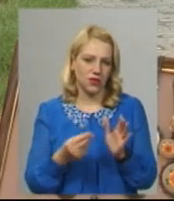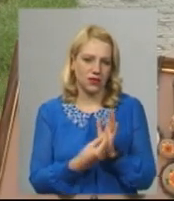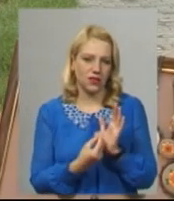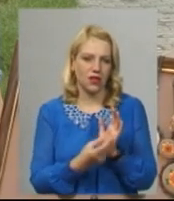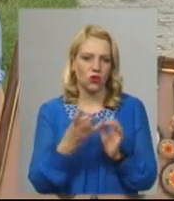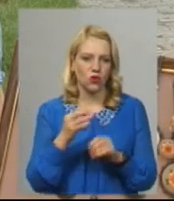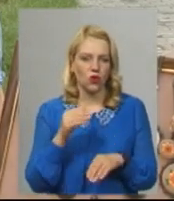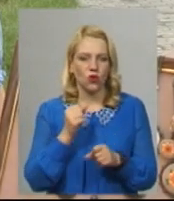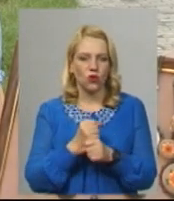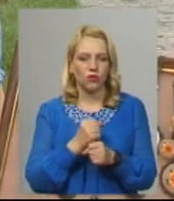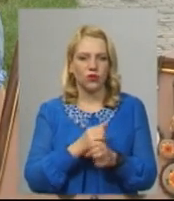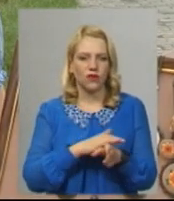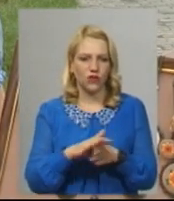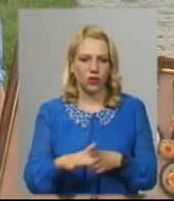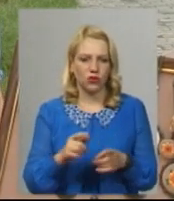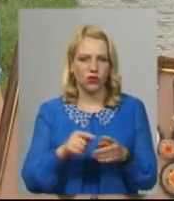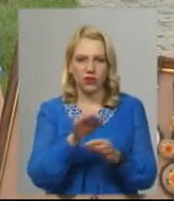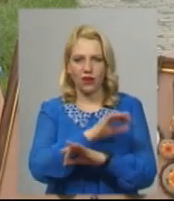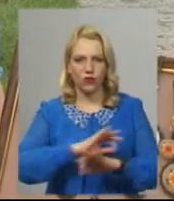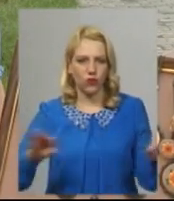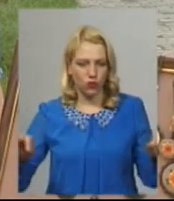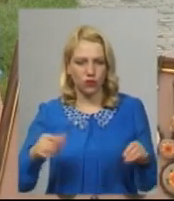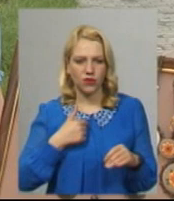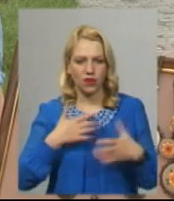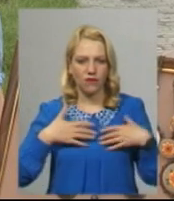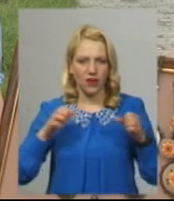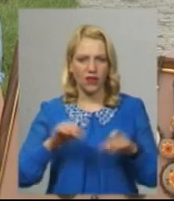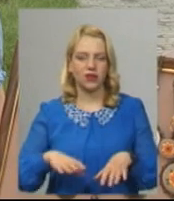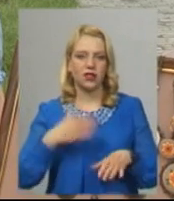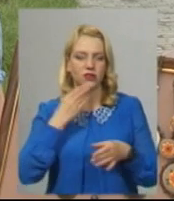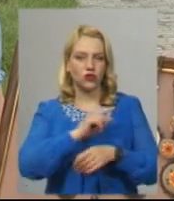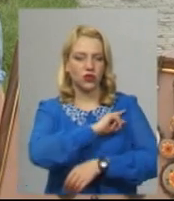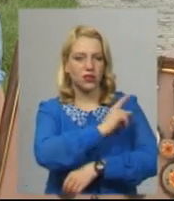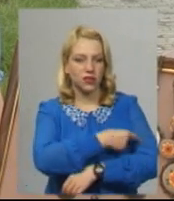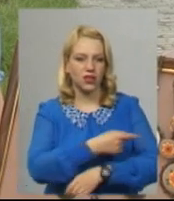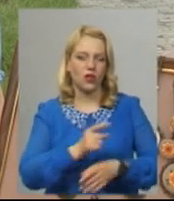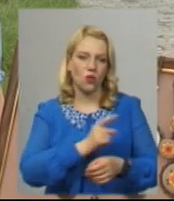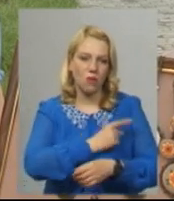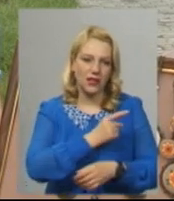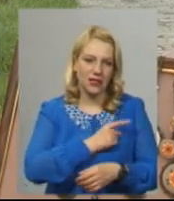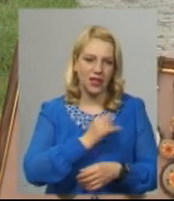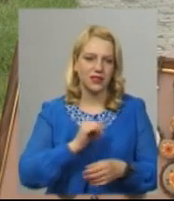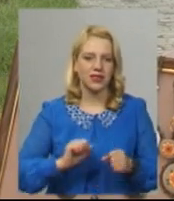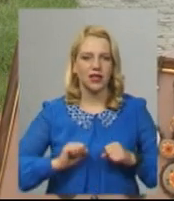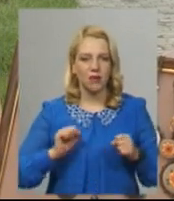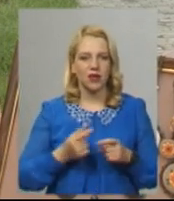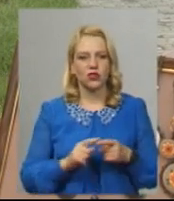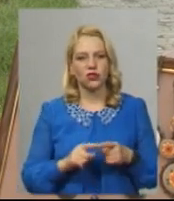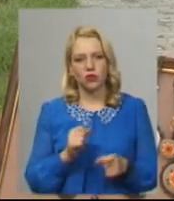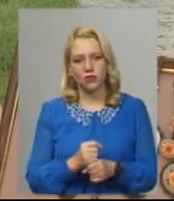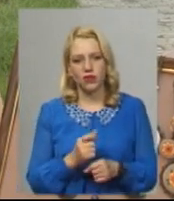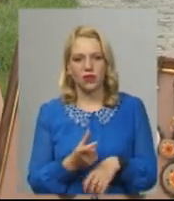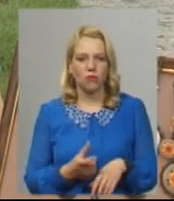робота виконується 100% люксова Тобто я складаю туди сили, свою майстерність і намагаюся зробити це по